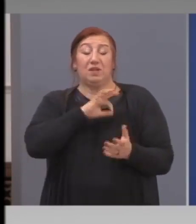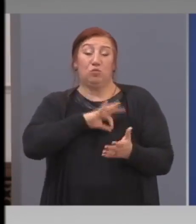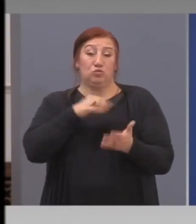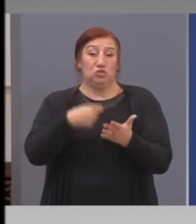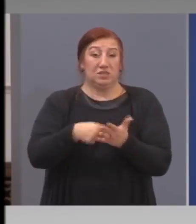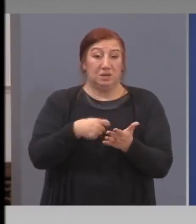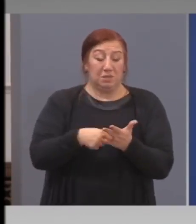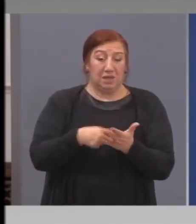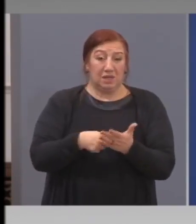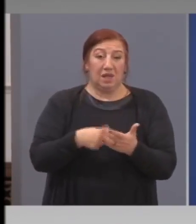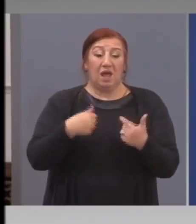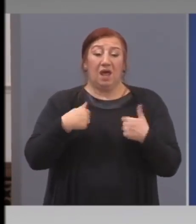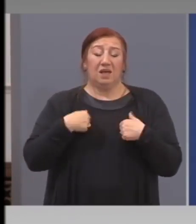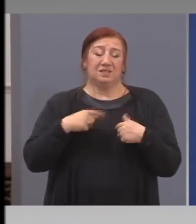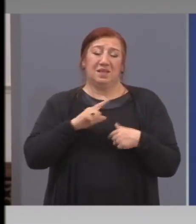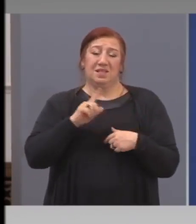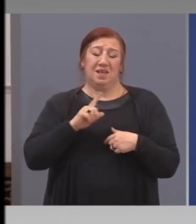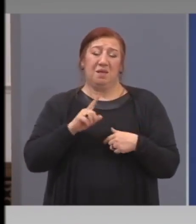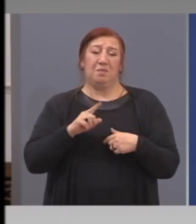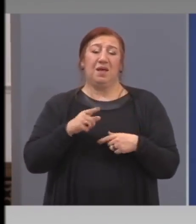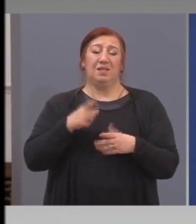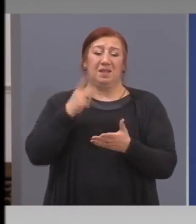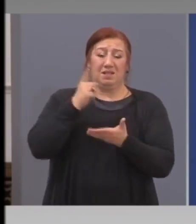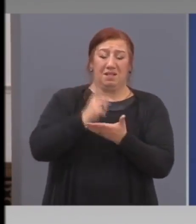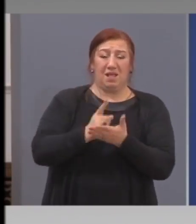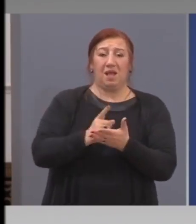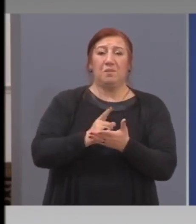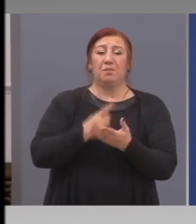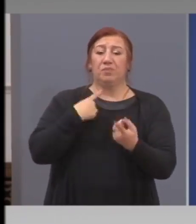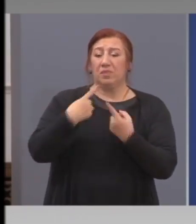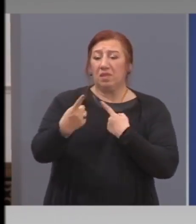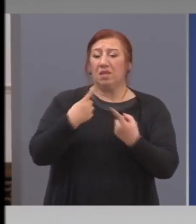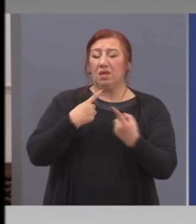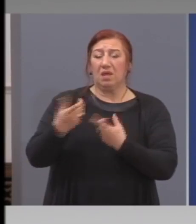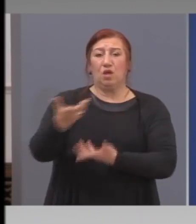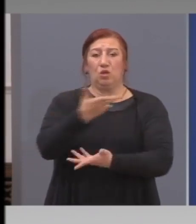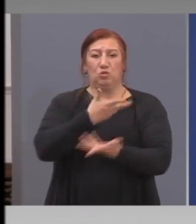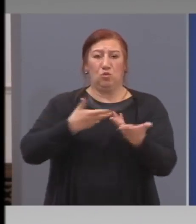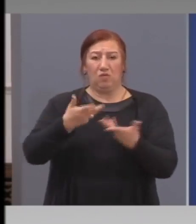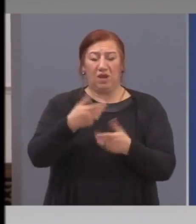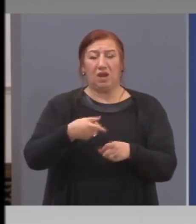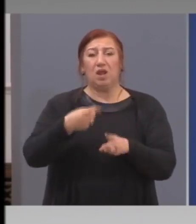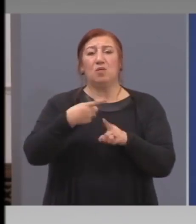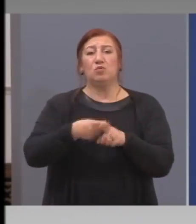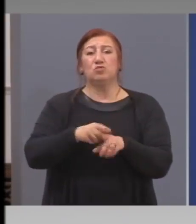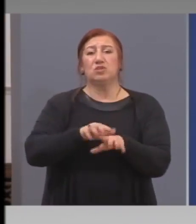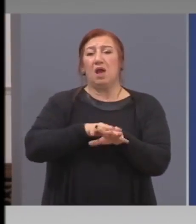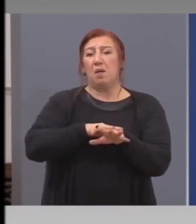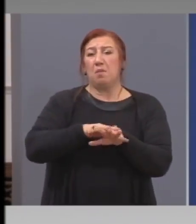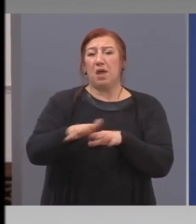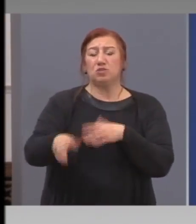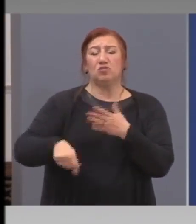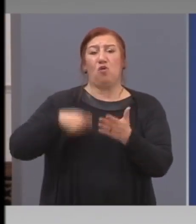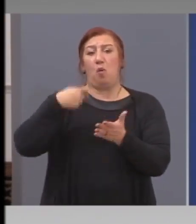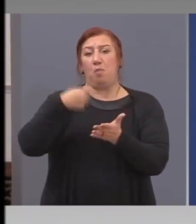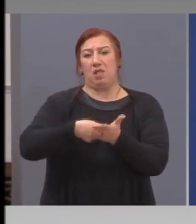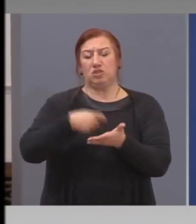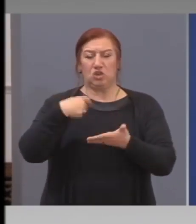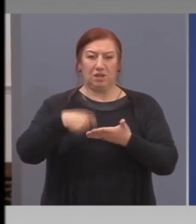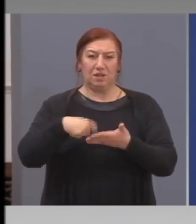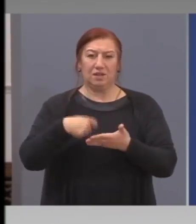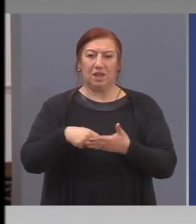Няма да се налага масово предоговаряне и в този смисъл няма да се налага масово плащане на таксата, за която вероятно вие визирате.